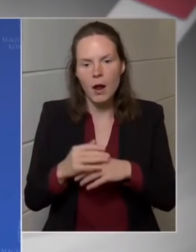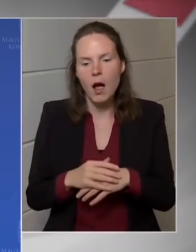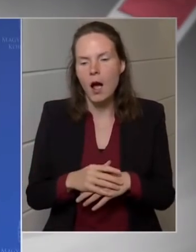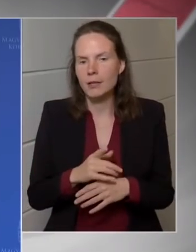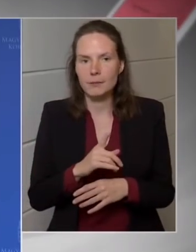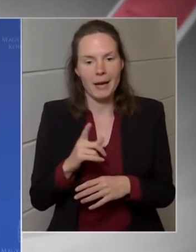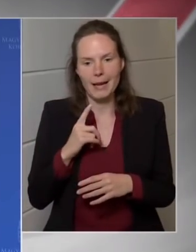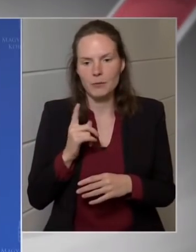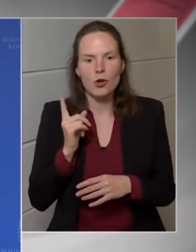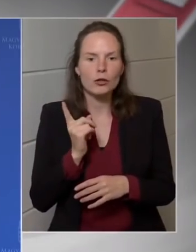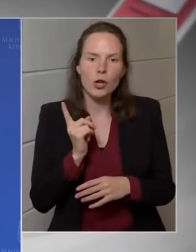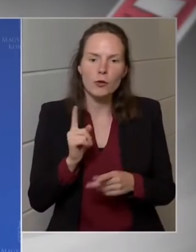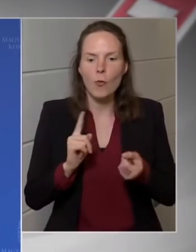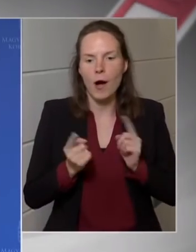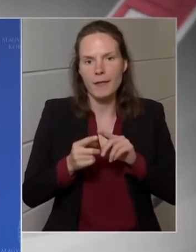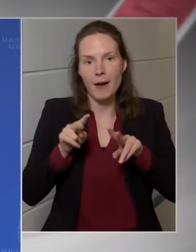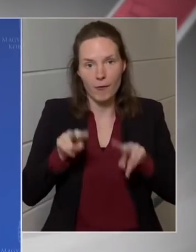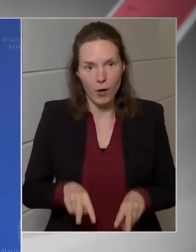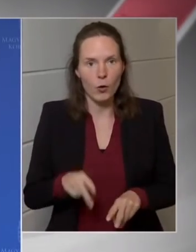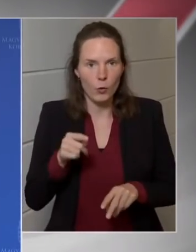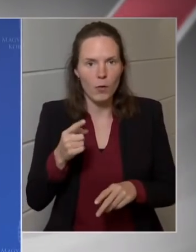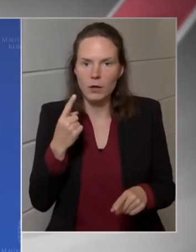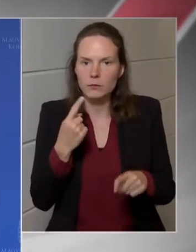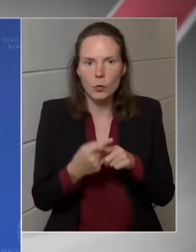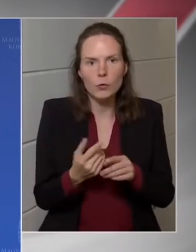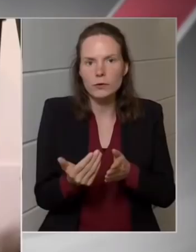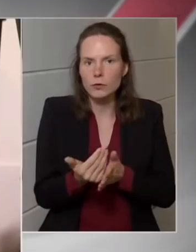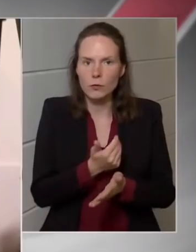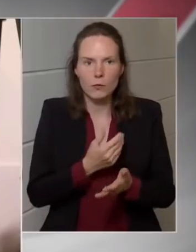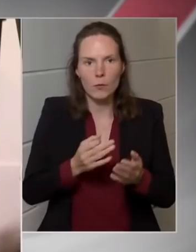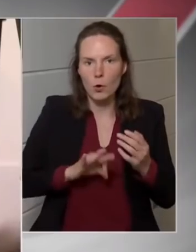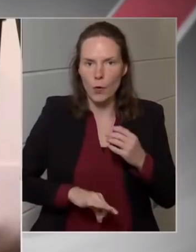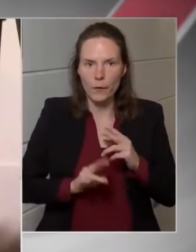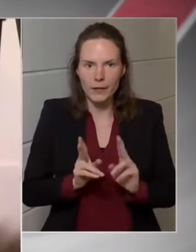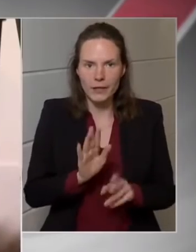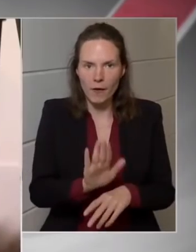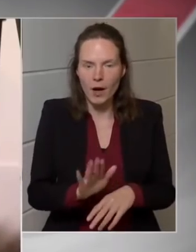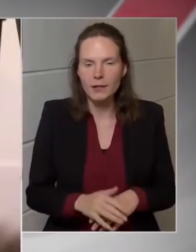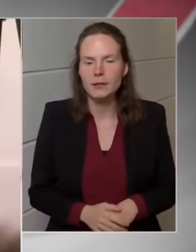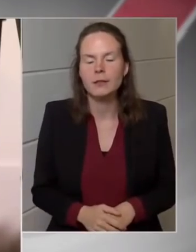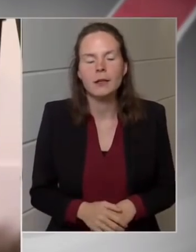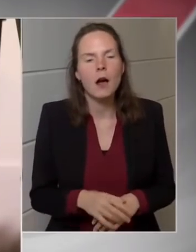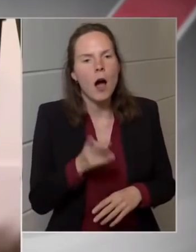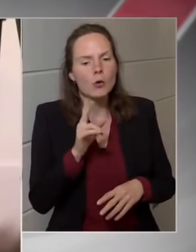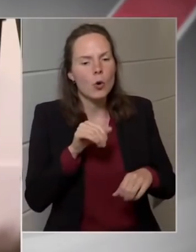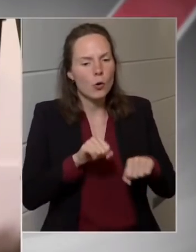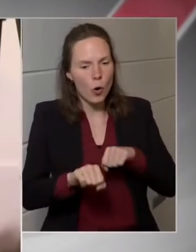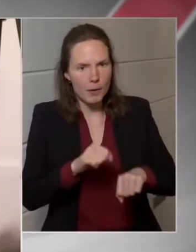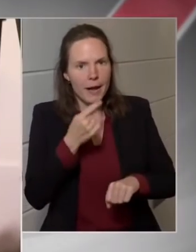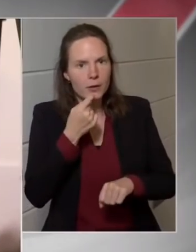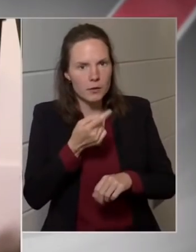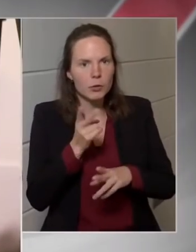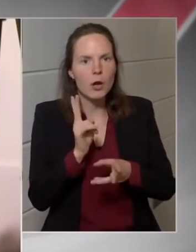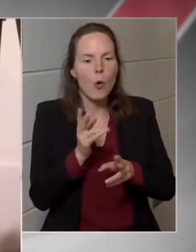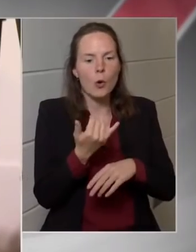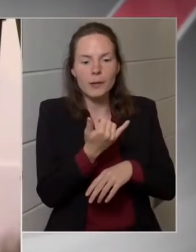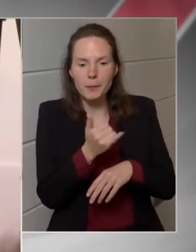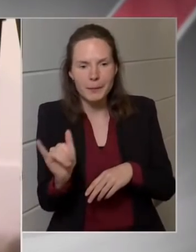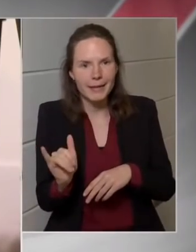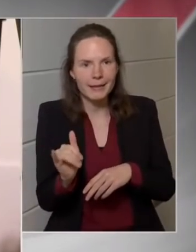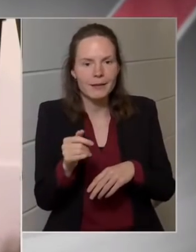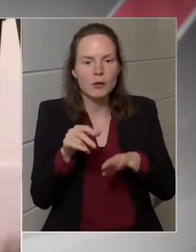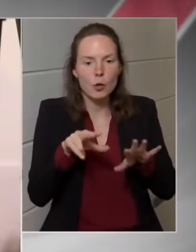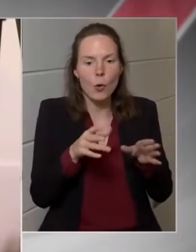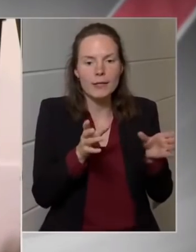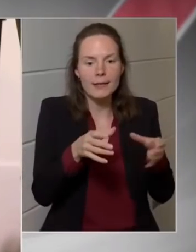hanem a tény megvan arra, hogy extra profitot eszert. Tehát a kormány állítása szerint mind a nyolc szektorban működő cégekre ez a számítás